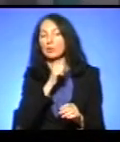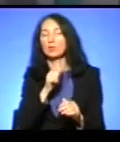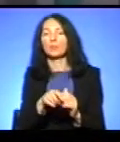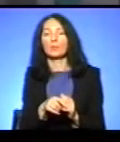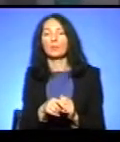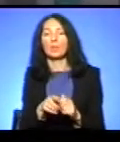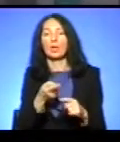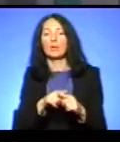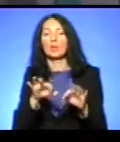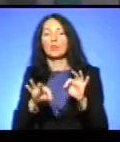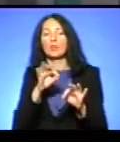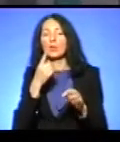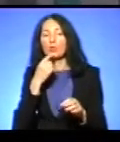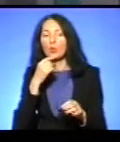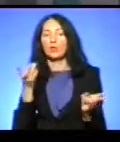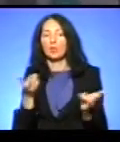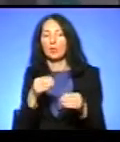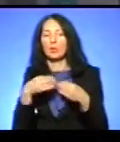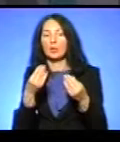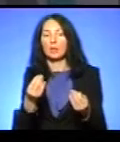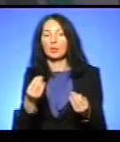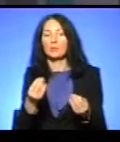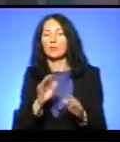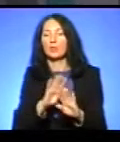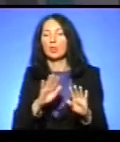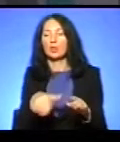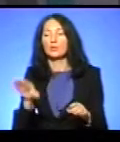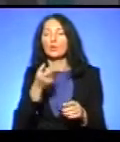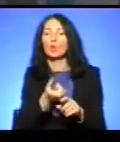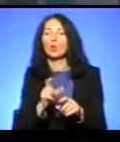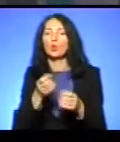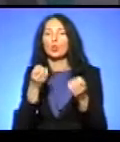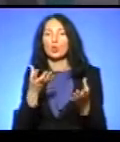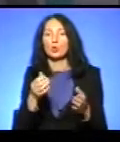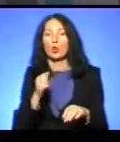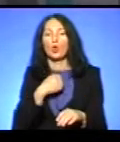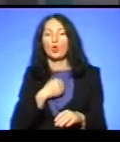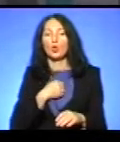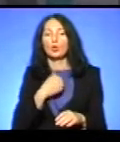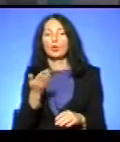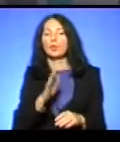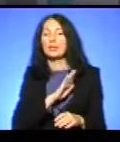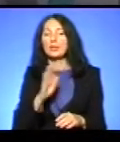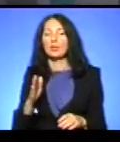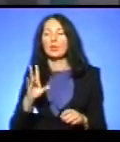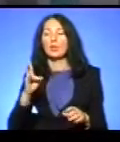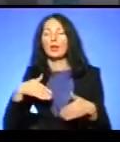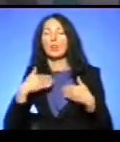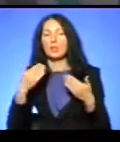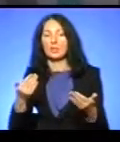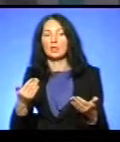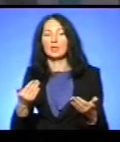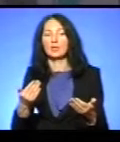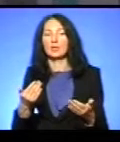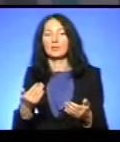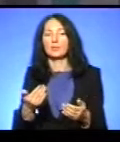крові ми маємо здати, хто потенційний донор? Ні, дивіться, все дуже просто. Шкода, що вас не було на презентації, але